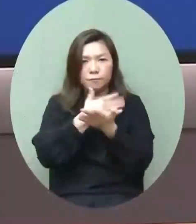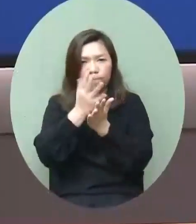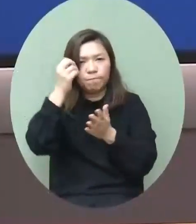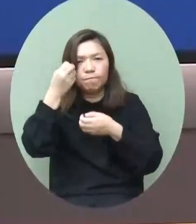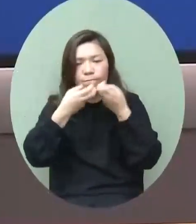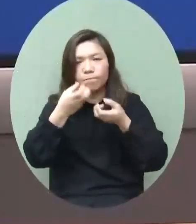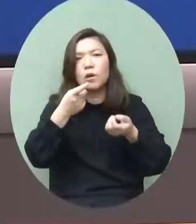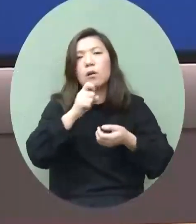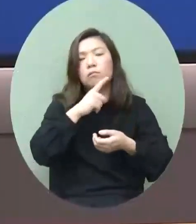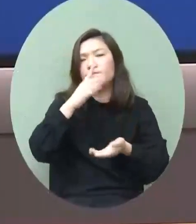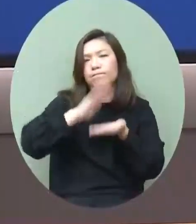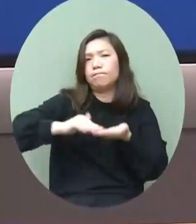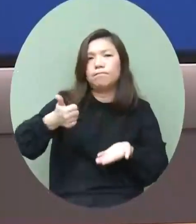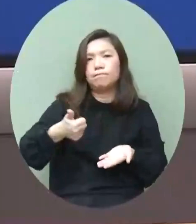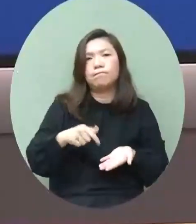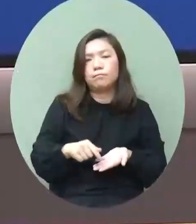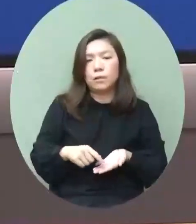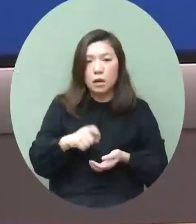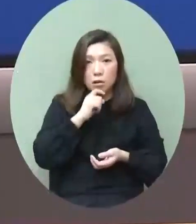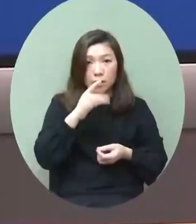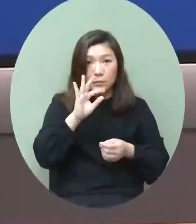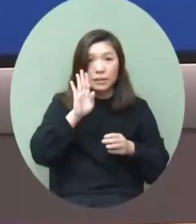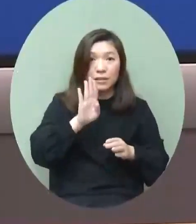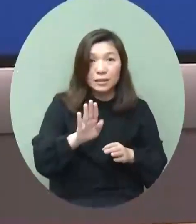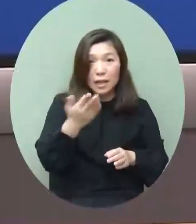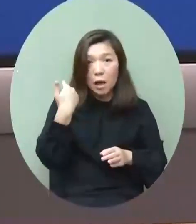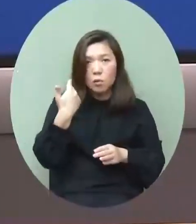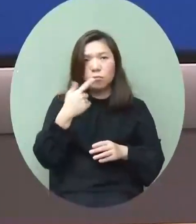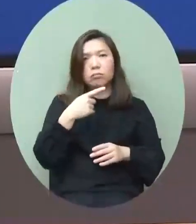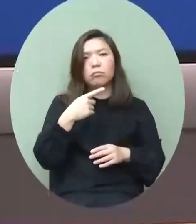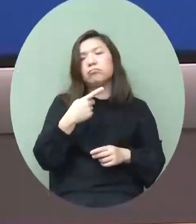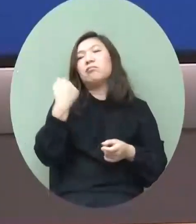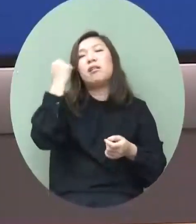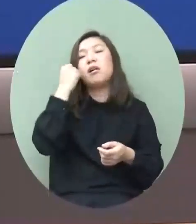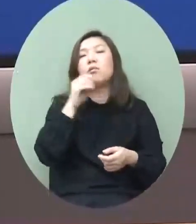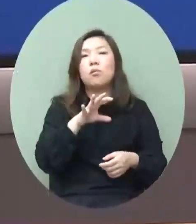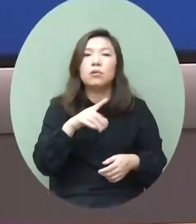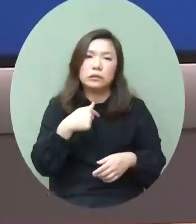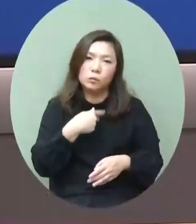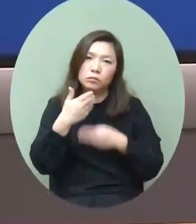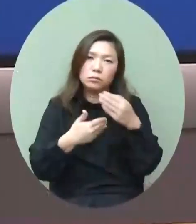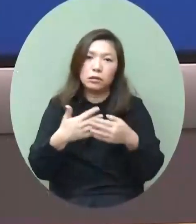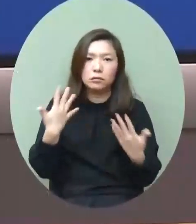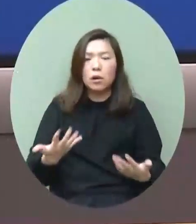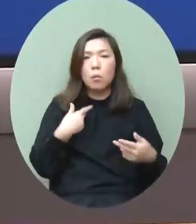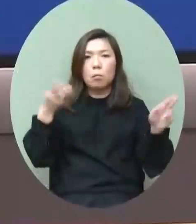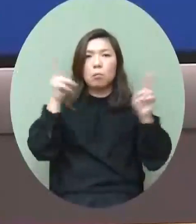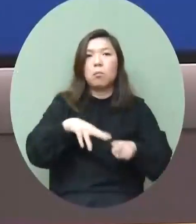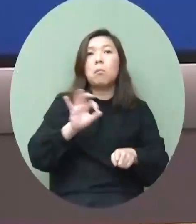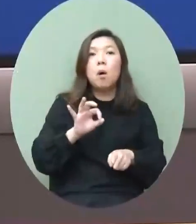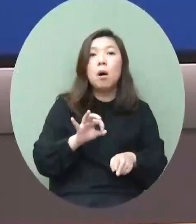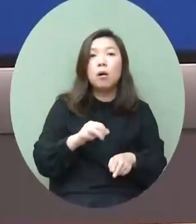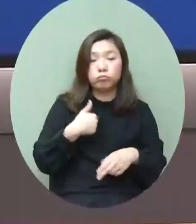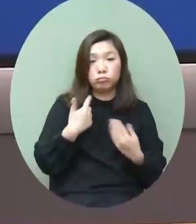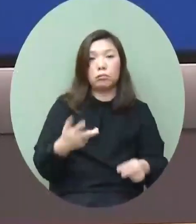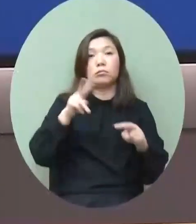先後的次序呢也都很難說因為看來都是要逐步的其實今天我們完全沒有閉關今天還可以